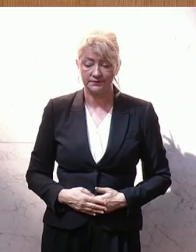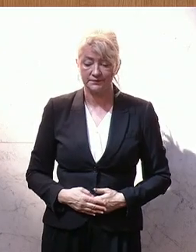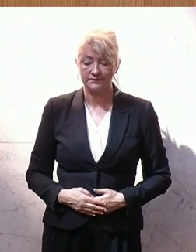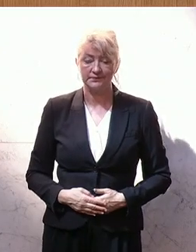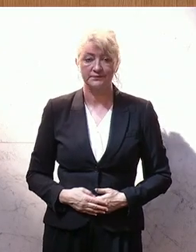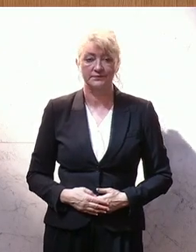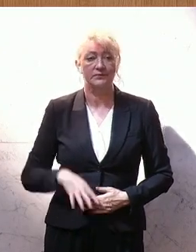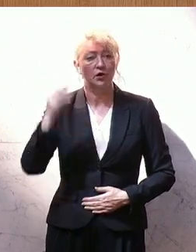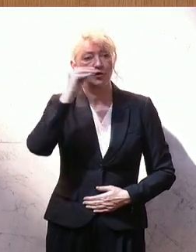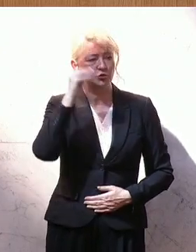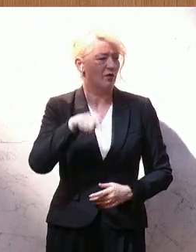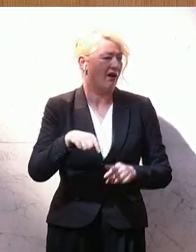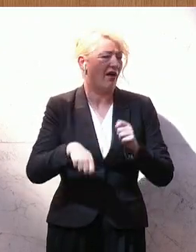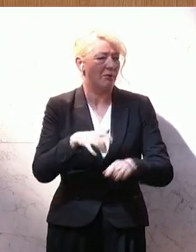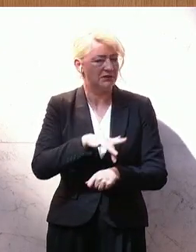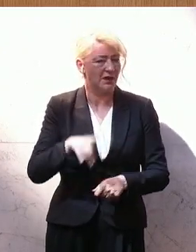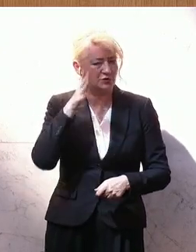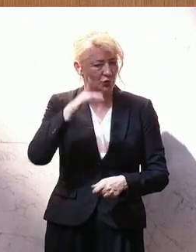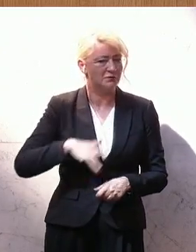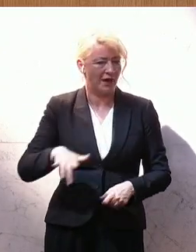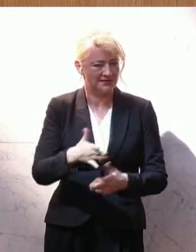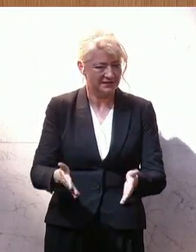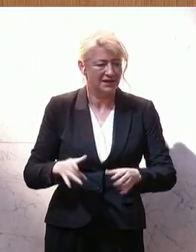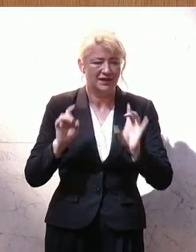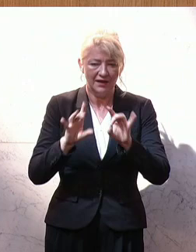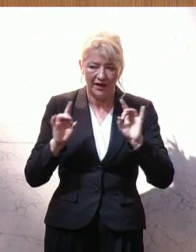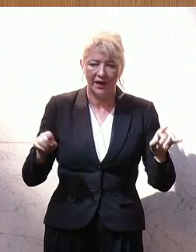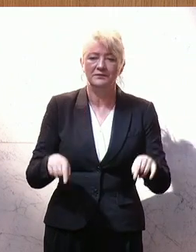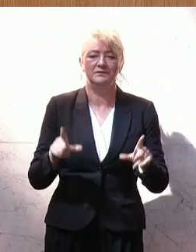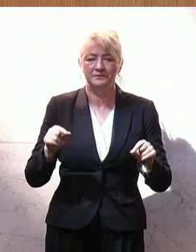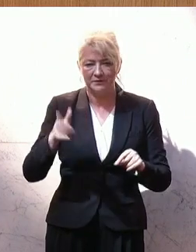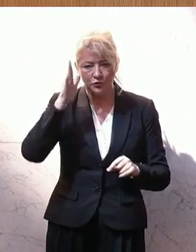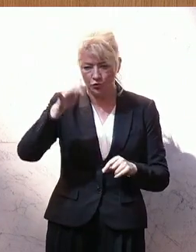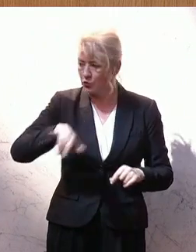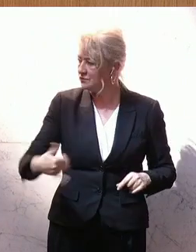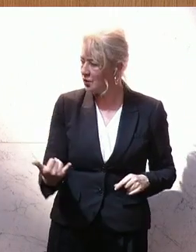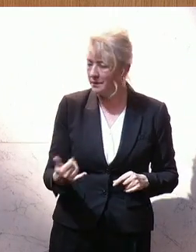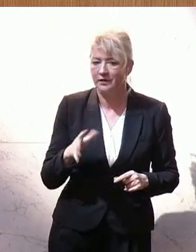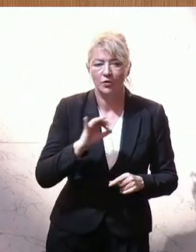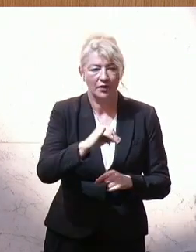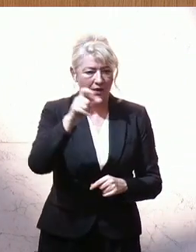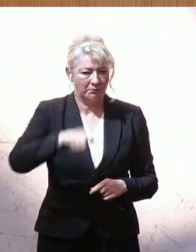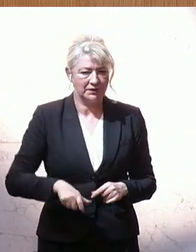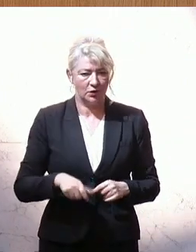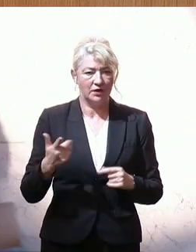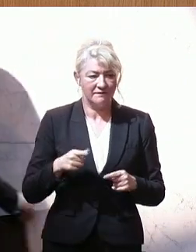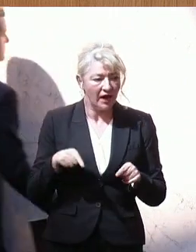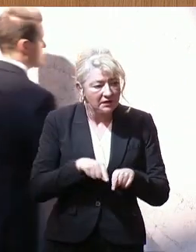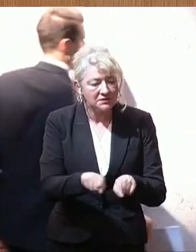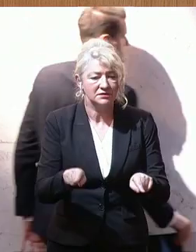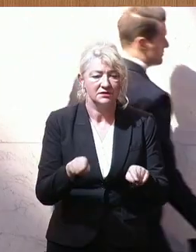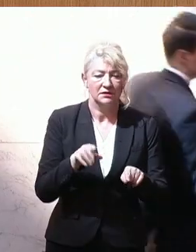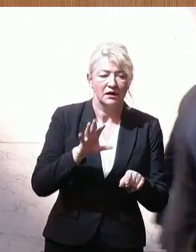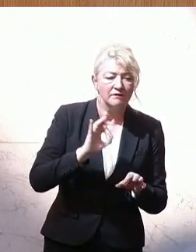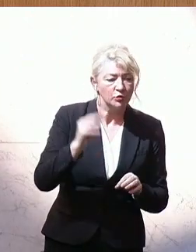Schule ist Arbeitsplatz und Zukunftsplatz. Lehrerinnen und Lehrer ist ein Zukunftsjob für jede Person, die ihn ergreift, aber vor allem